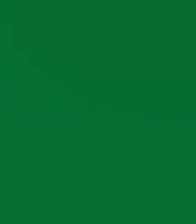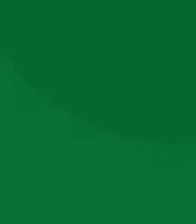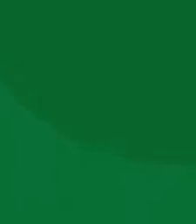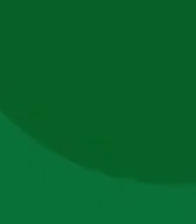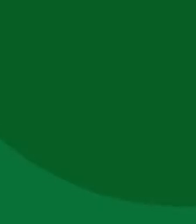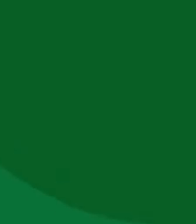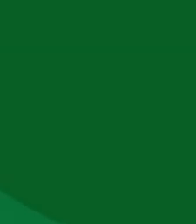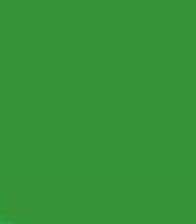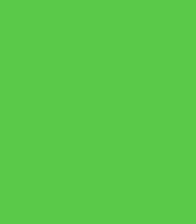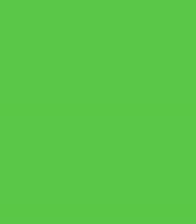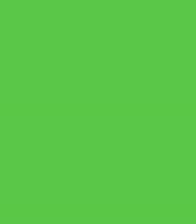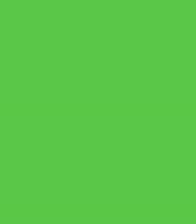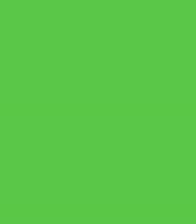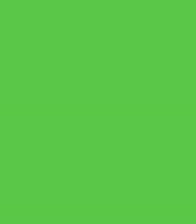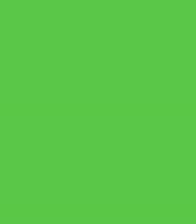важкому стані.